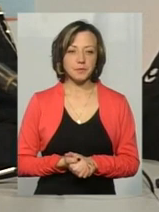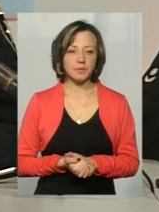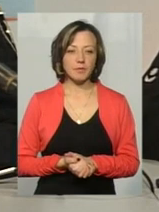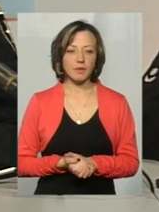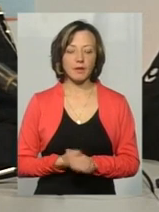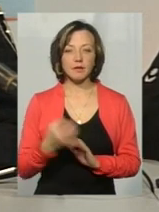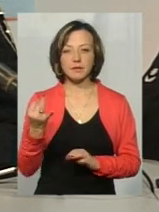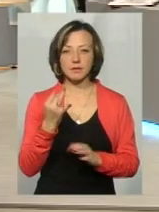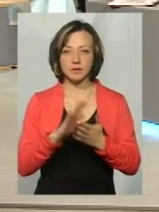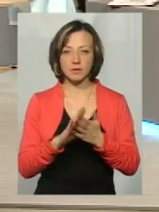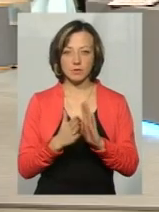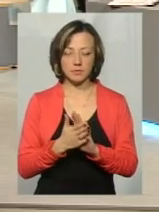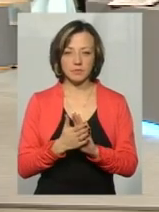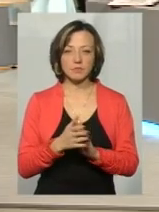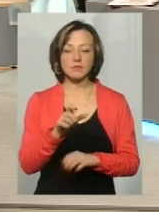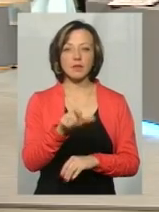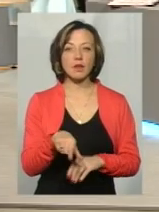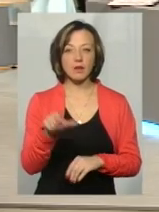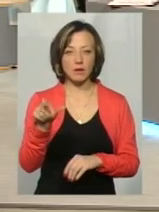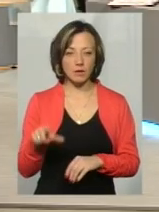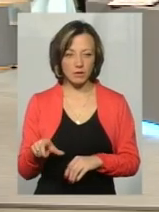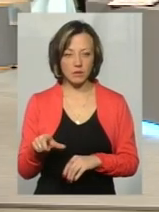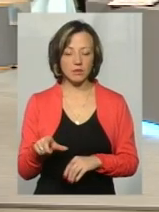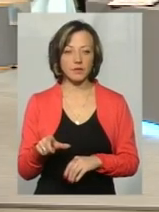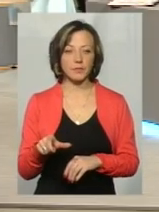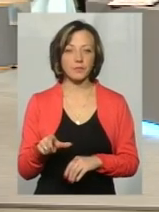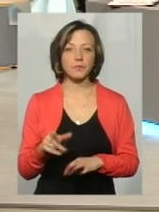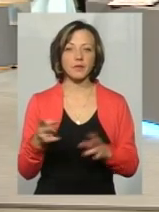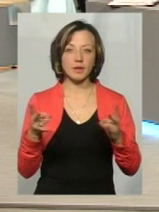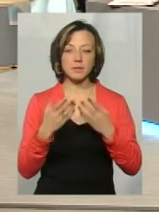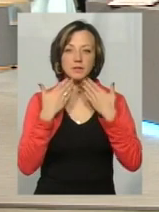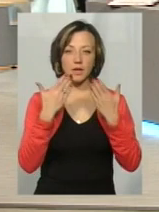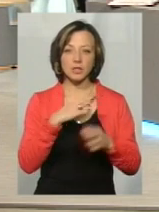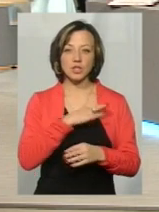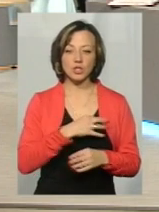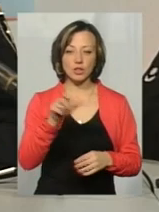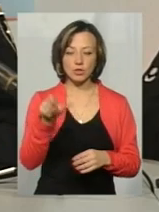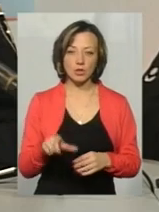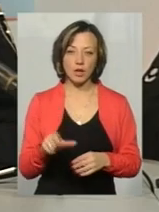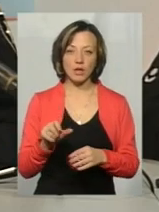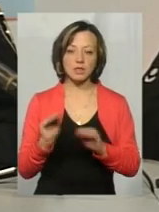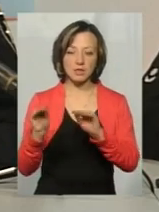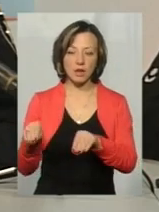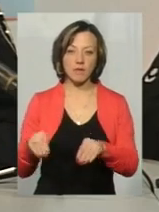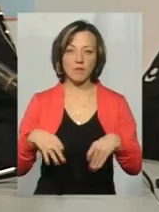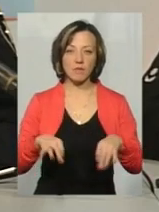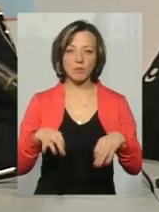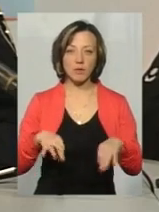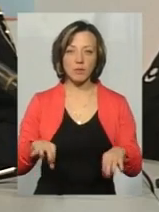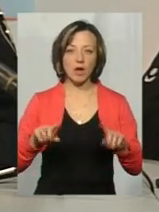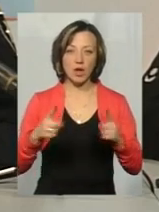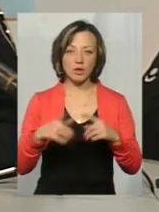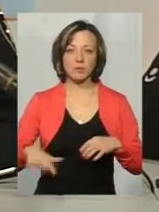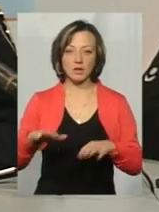Цікава ситуація. Тобто людям потрібно звернутися посередньо до слідчого, який став автомобільний арешт-майданчик, він же